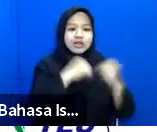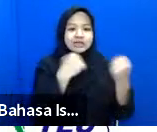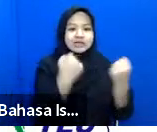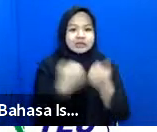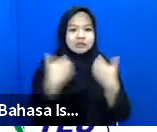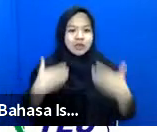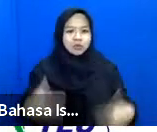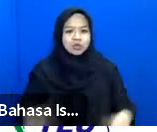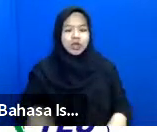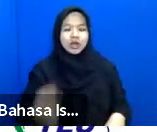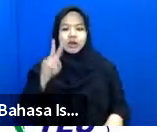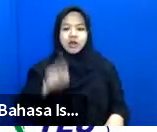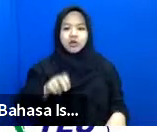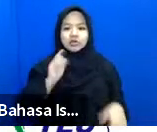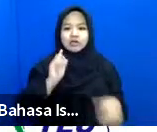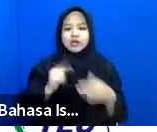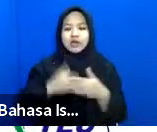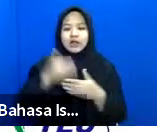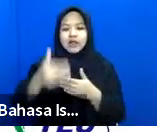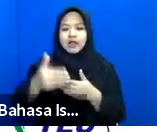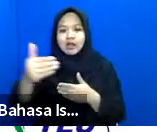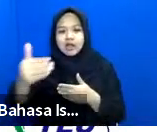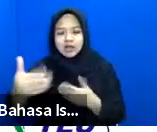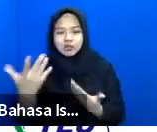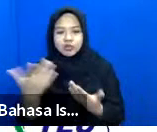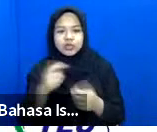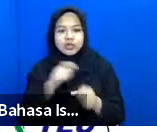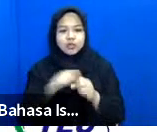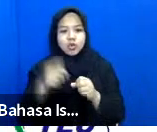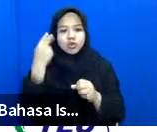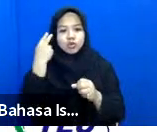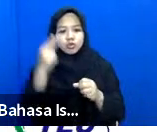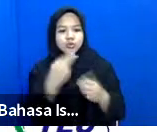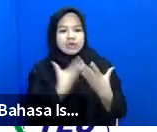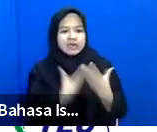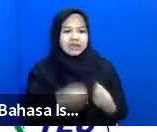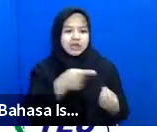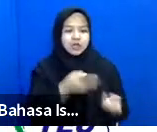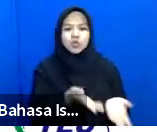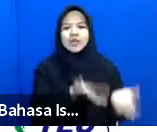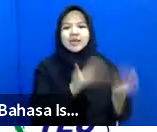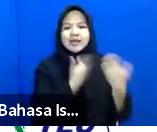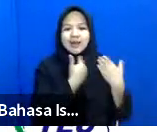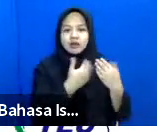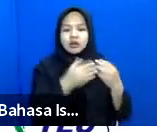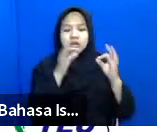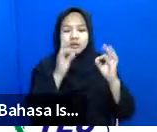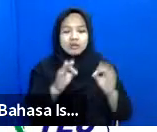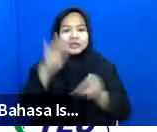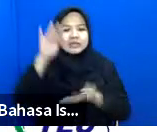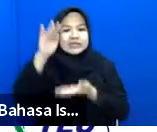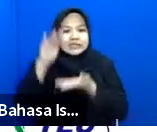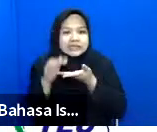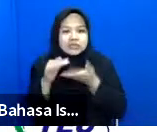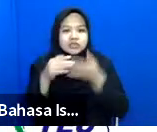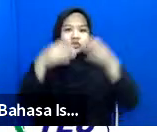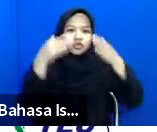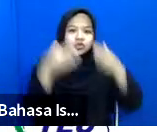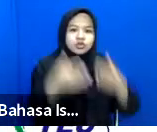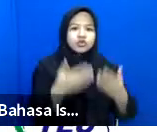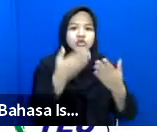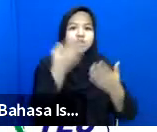mengambil langkah-langkah yang mungkin harus diambil untuk meringankan peneritaan pada saat krisis terutama kepada